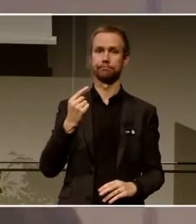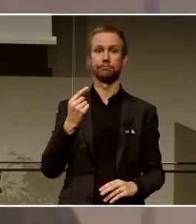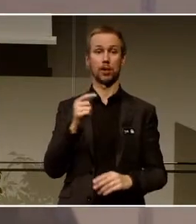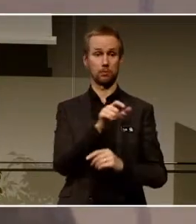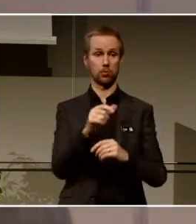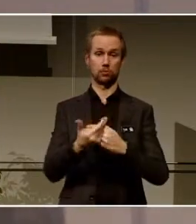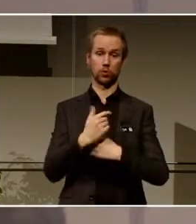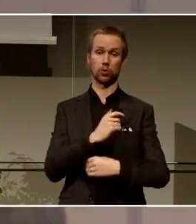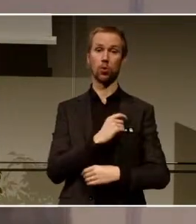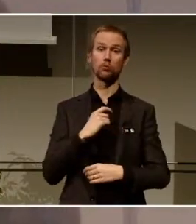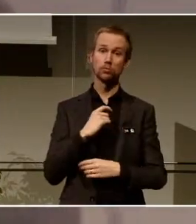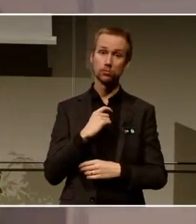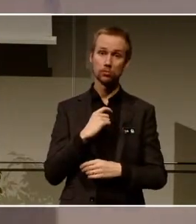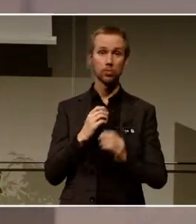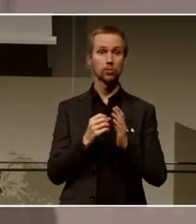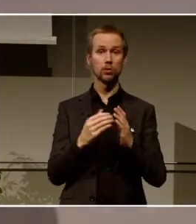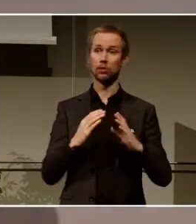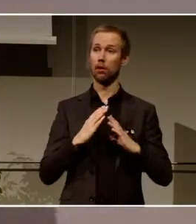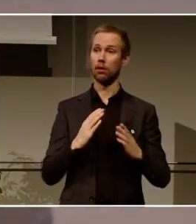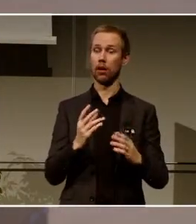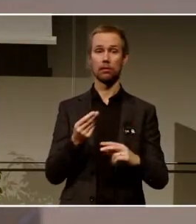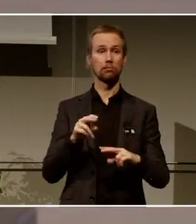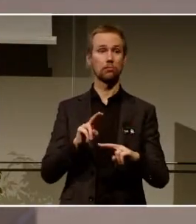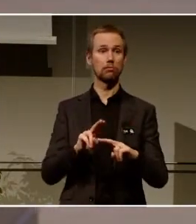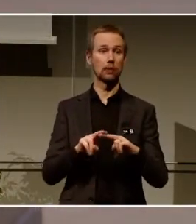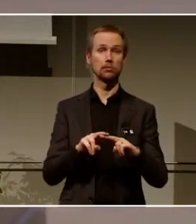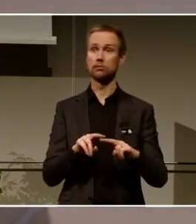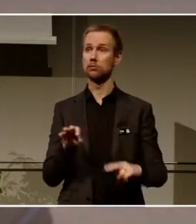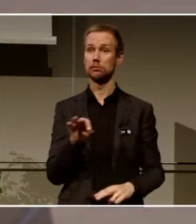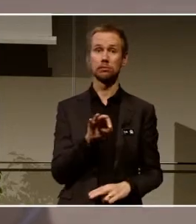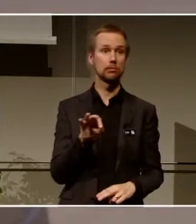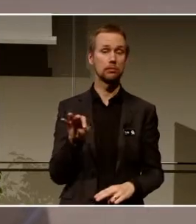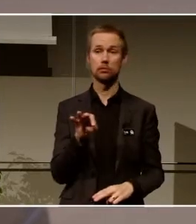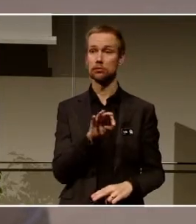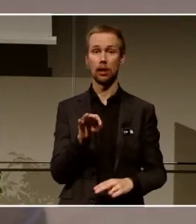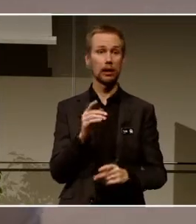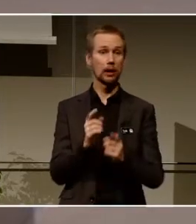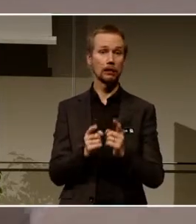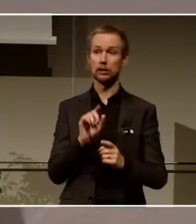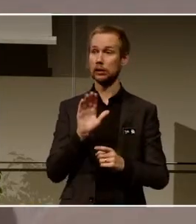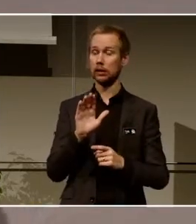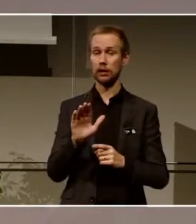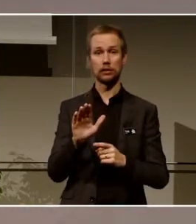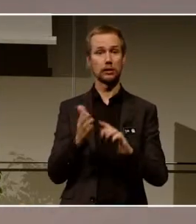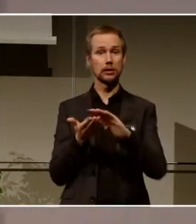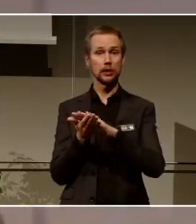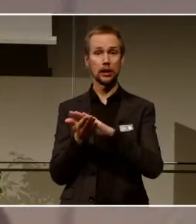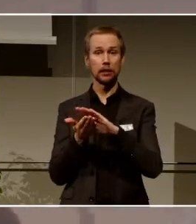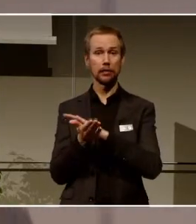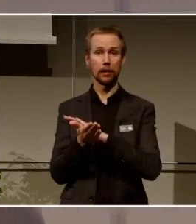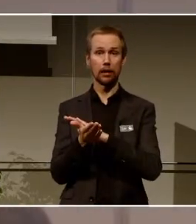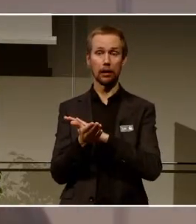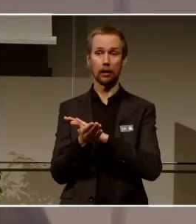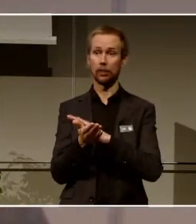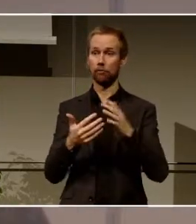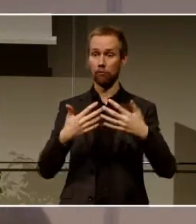det för att de inte har någon annanstans att ta vägen. Det kan handla om att deras skrivare inte fungerar för dagen. Men det kan också